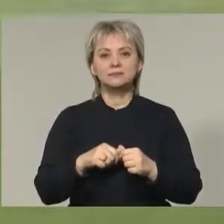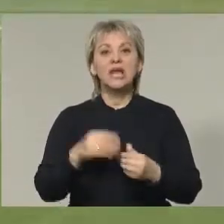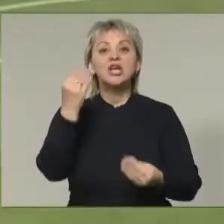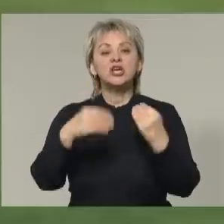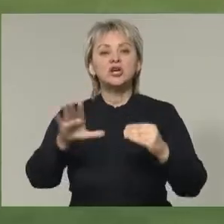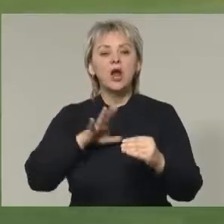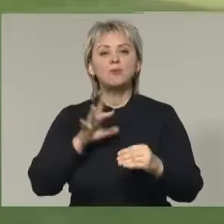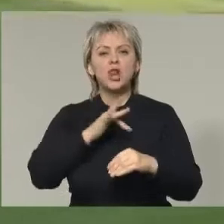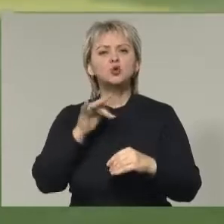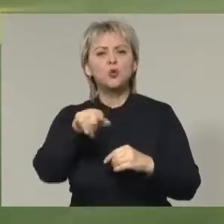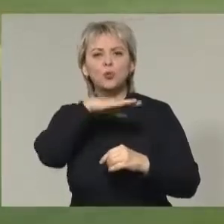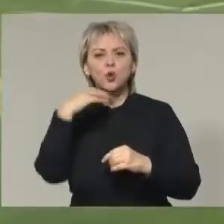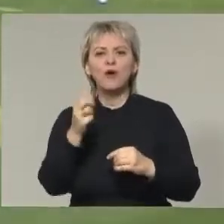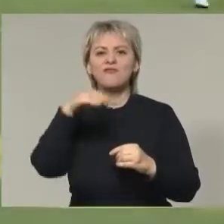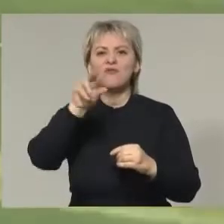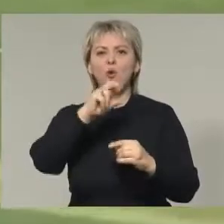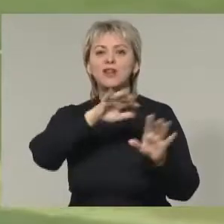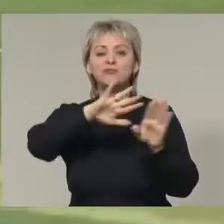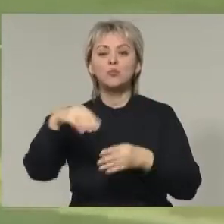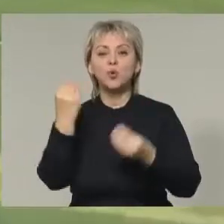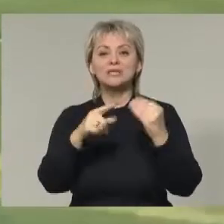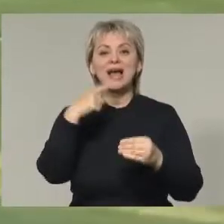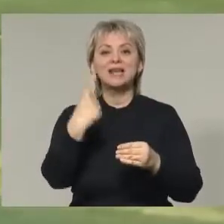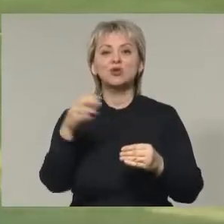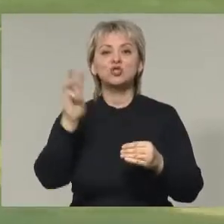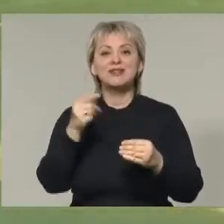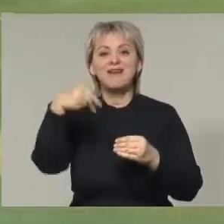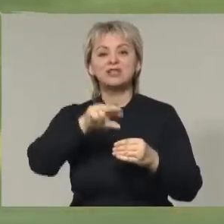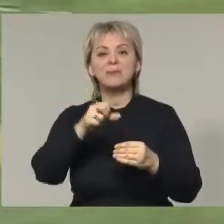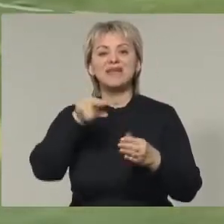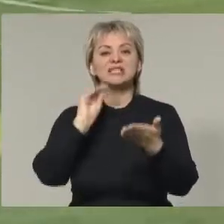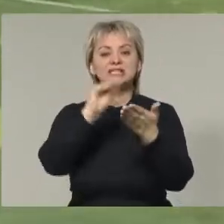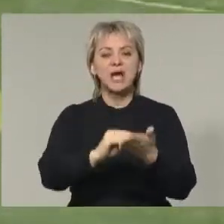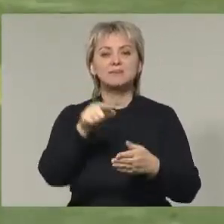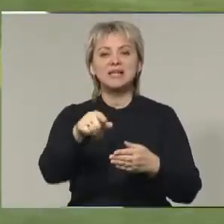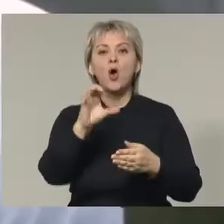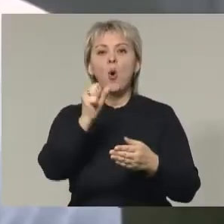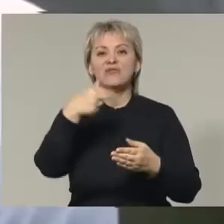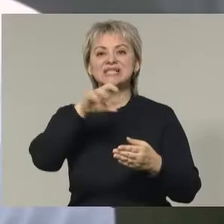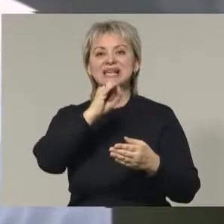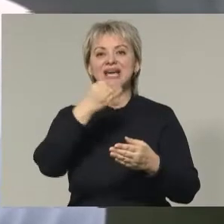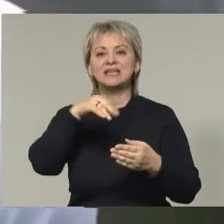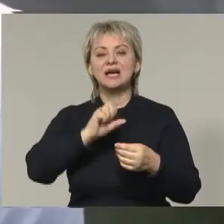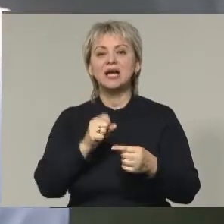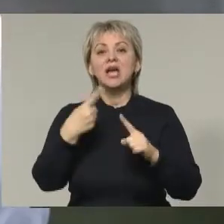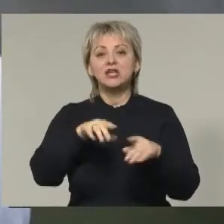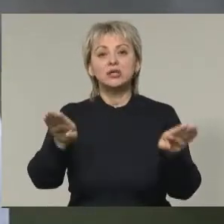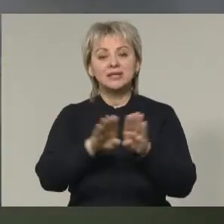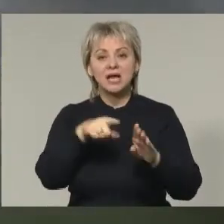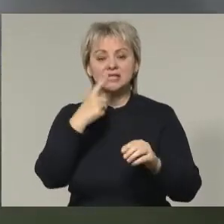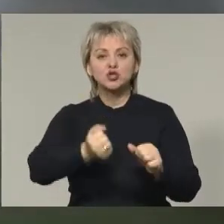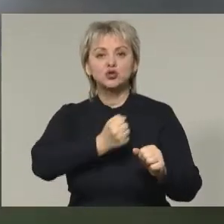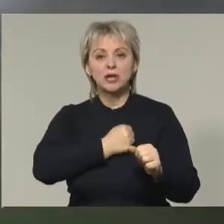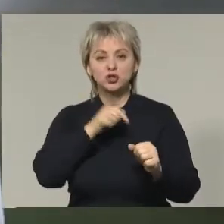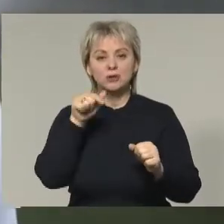Игра была жесткая, с множеством фолов. После розыгрыша одного из штрафных Плеев забил, но из офсайда. Пришлось давать задачи, так сказать. К